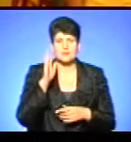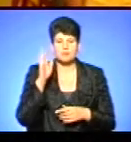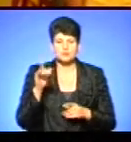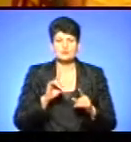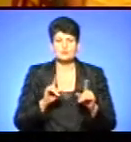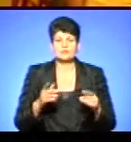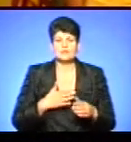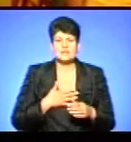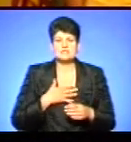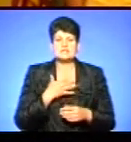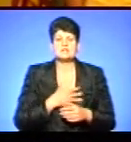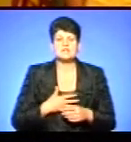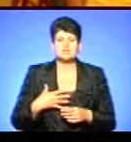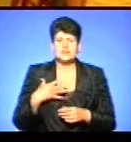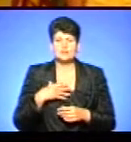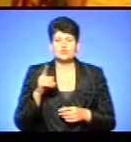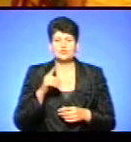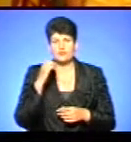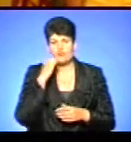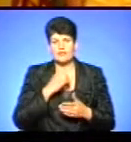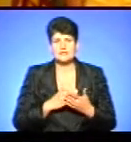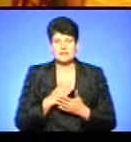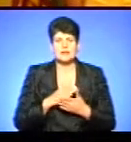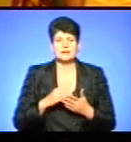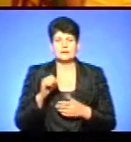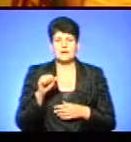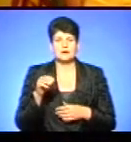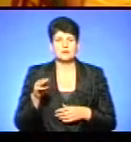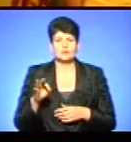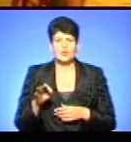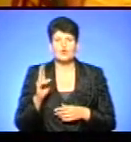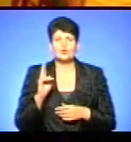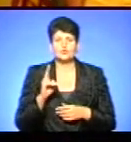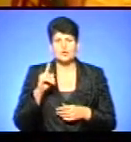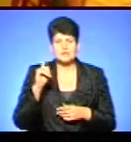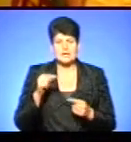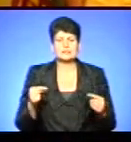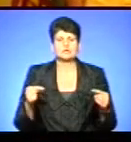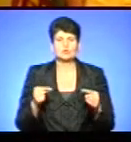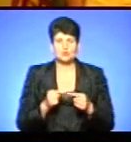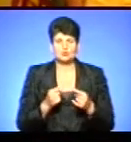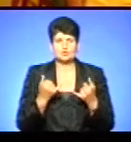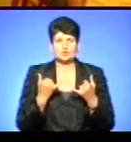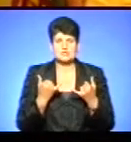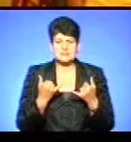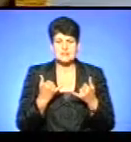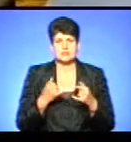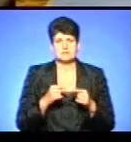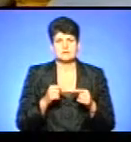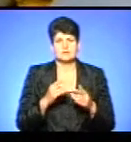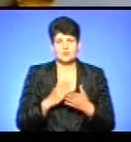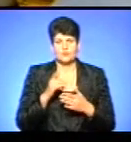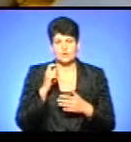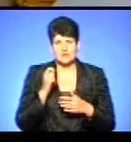для нас важливо, що ветерани АТО, ті, хто знає точно, що зараз важливі для країни, беруть участь у випадку.